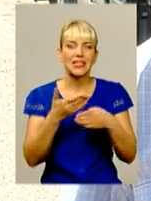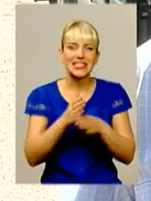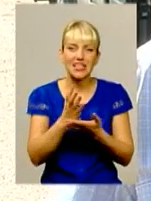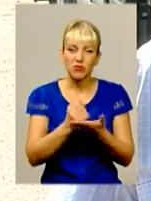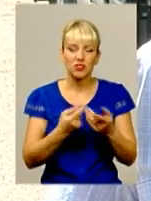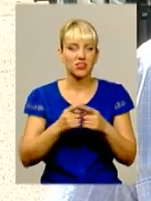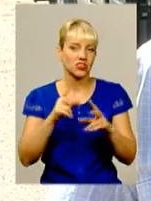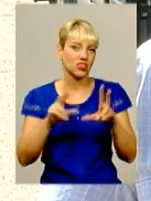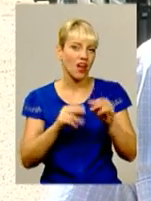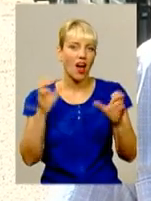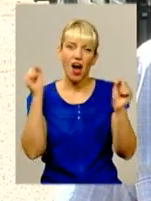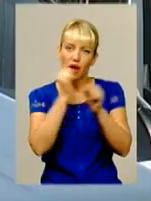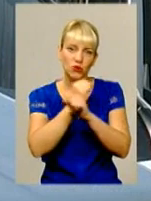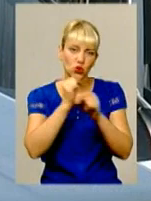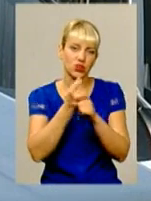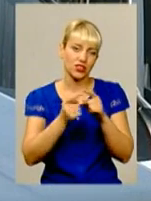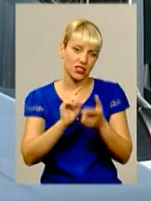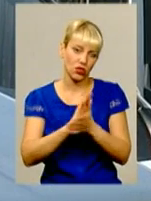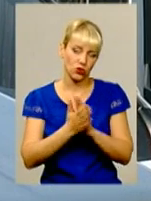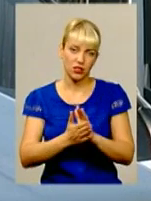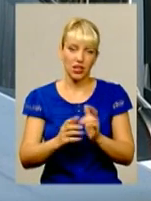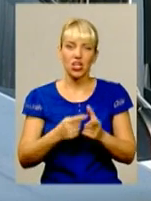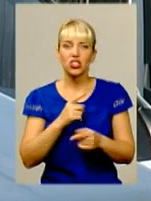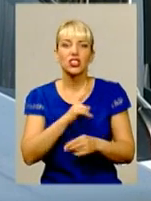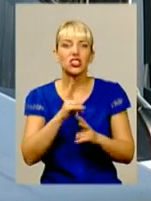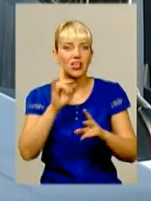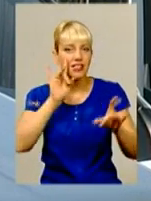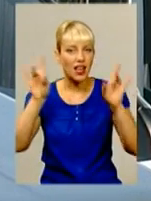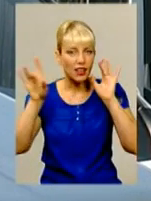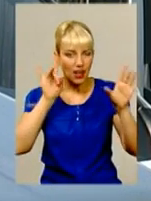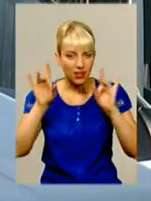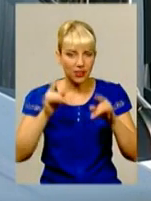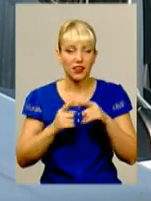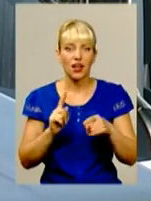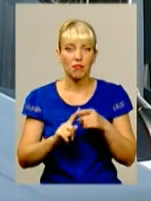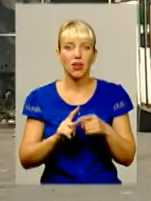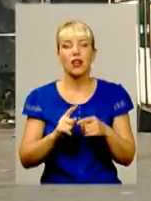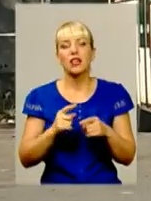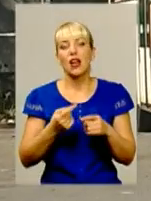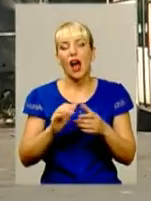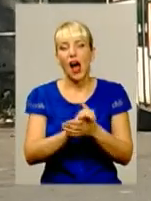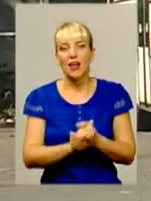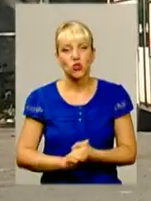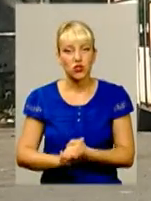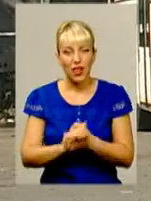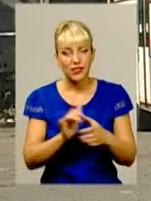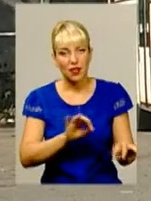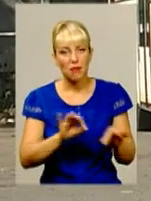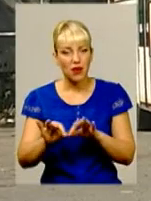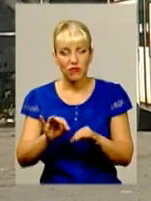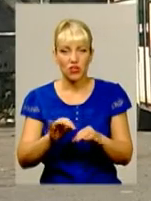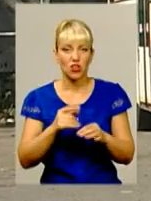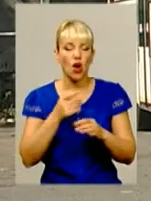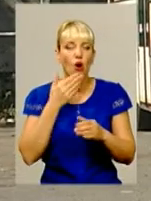абсурд даної ситуації. Чи це часом не чиясь піар-акція, керівник Асоціації перевізників Хмельницького коментувати не хоче.